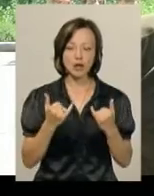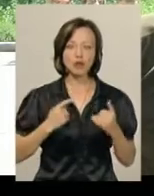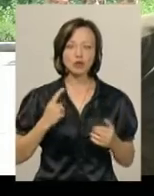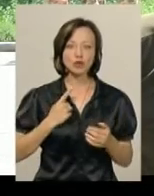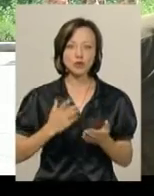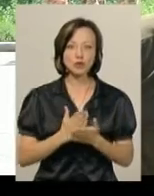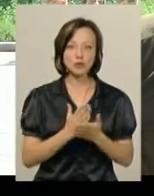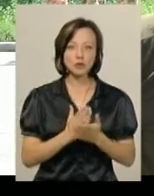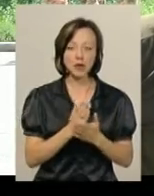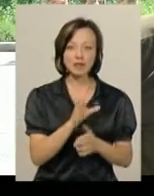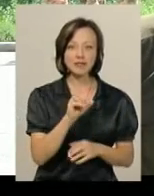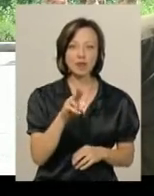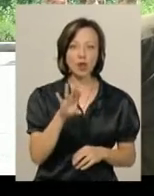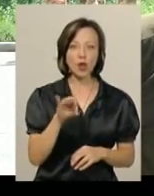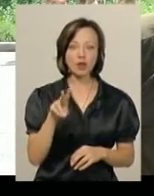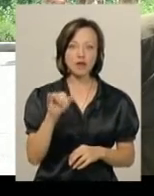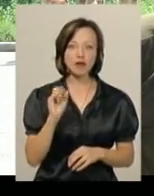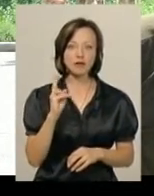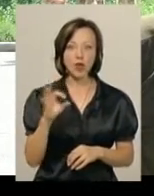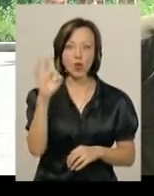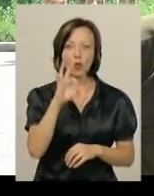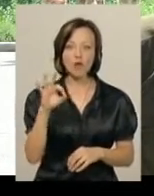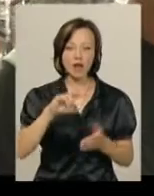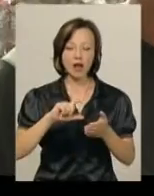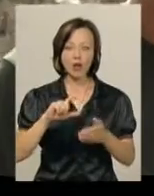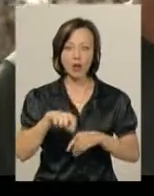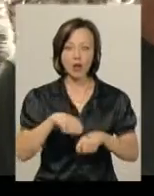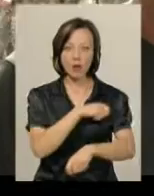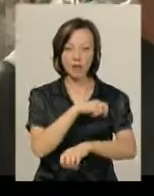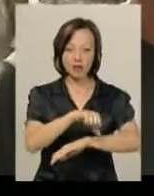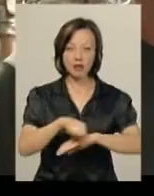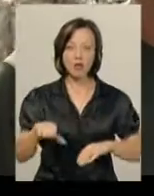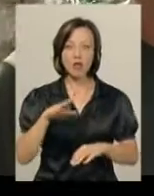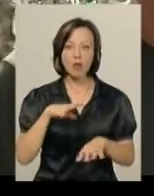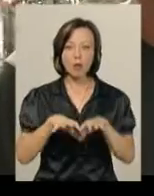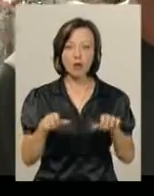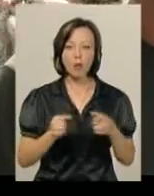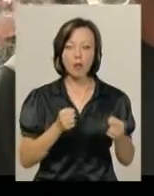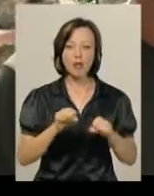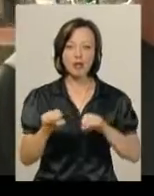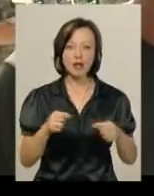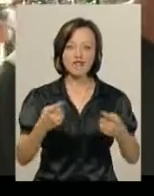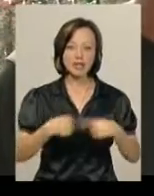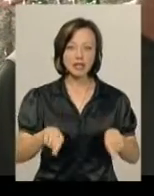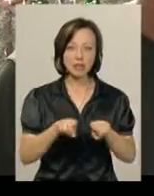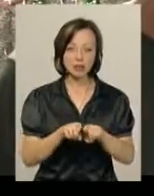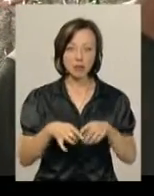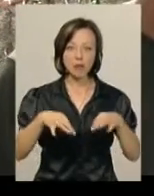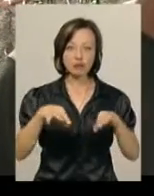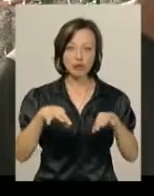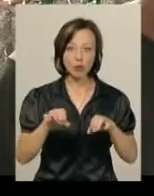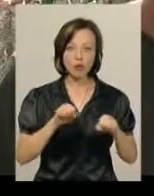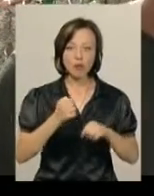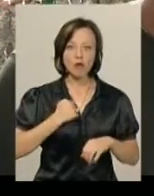службу на Світлодарській дузі, саме на норьовому кілометрі. У нього була посада командир відділення. Тобто він керував відділенням, машиною,